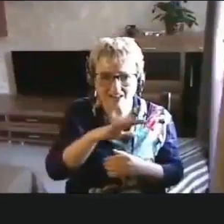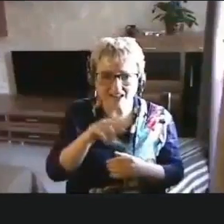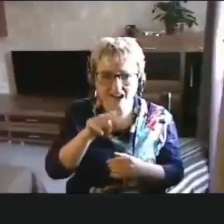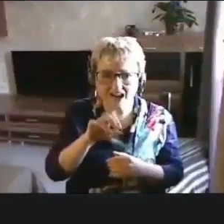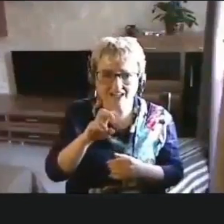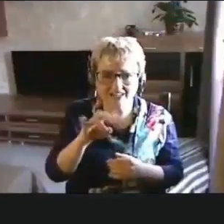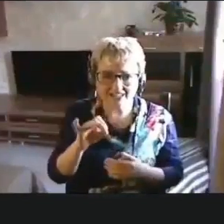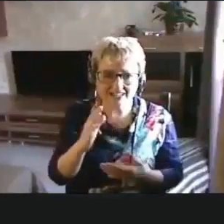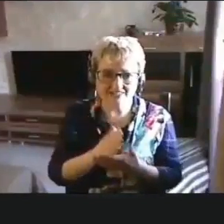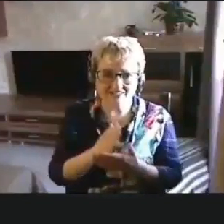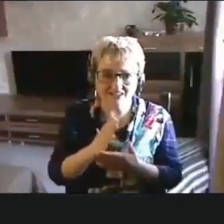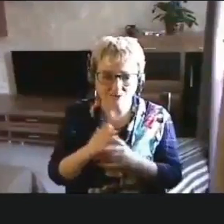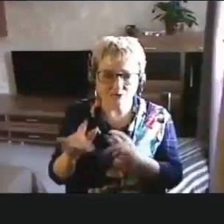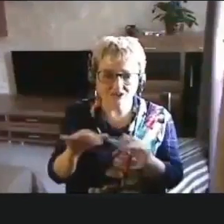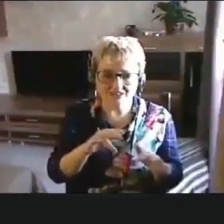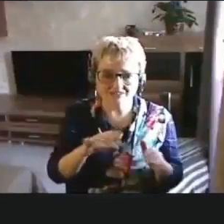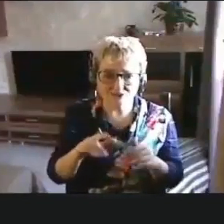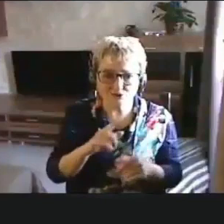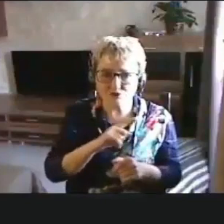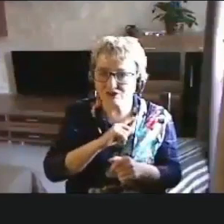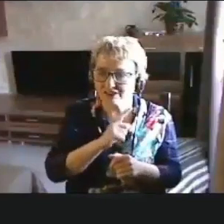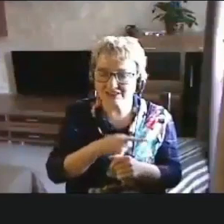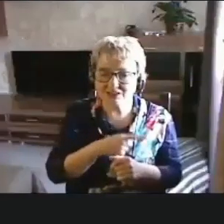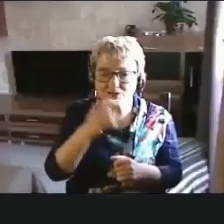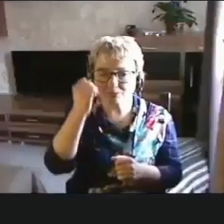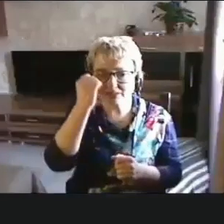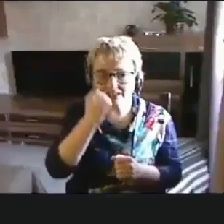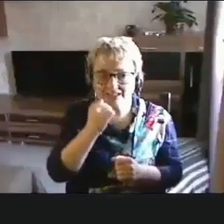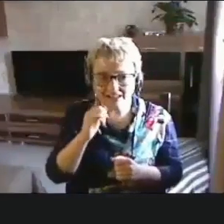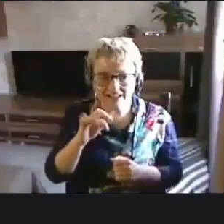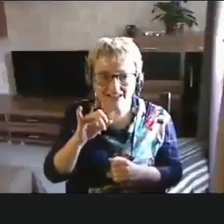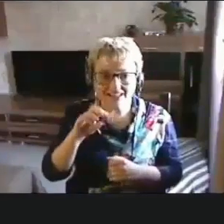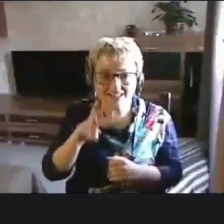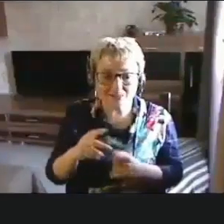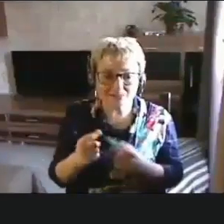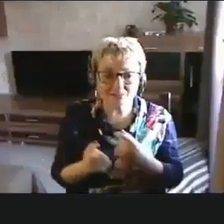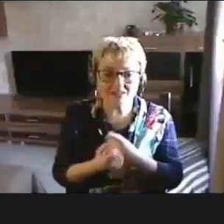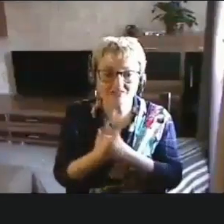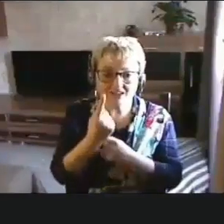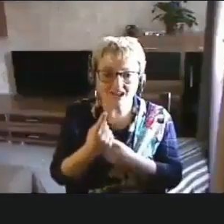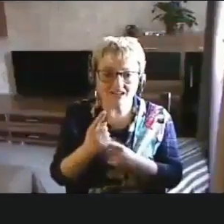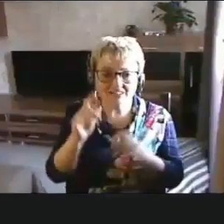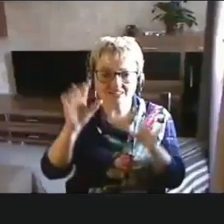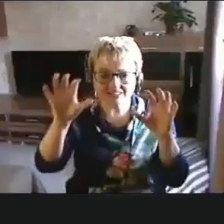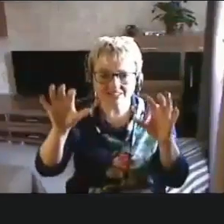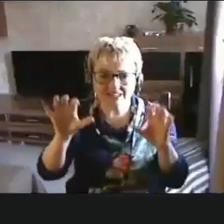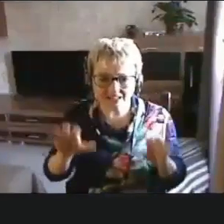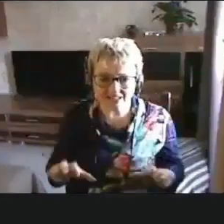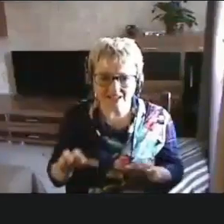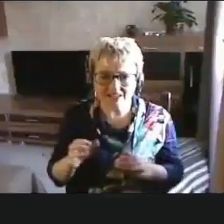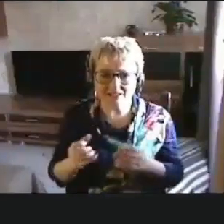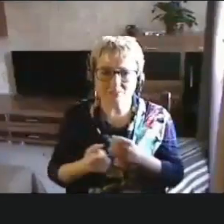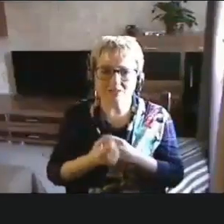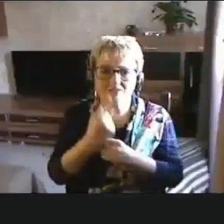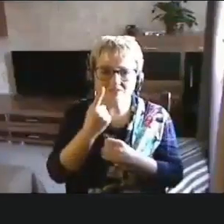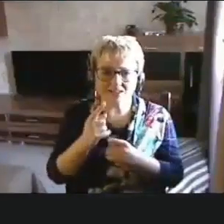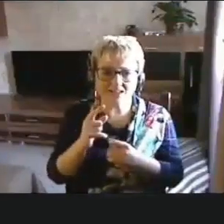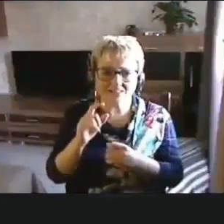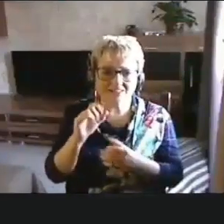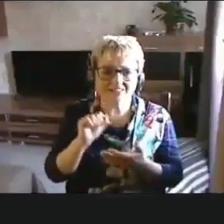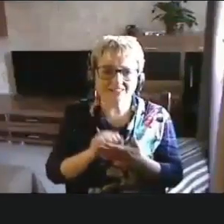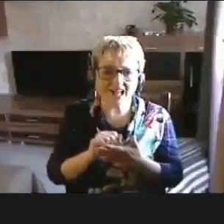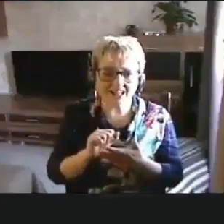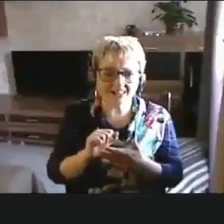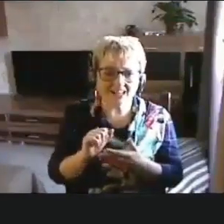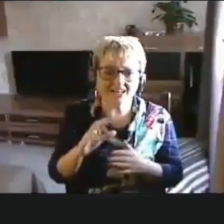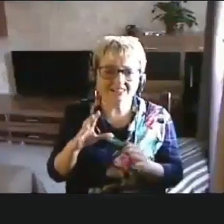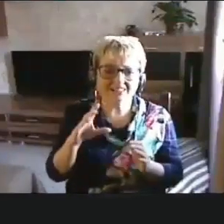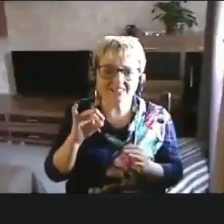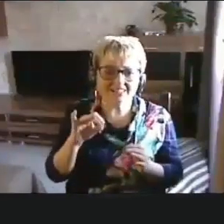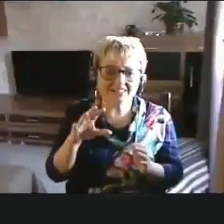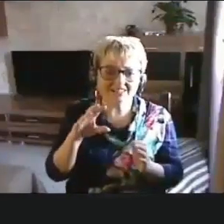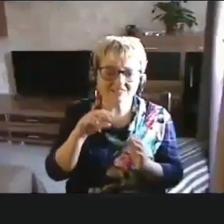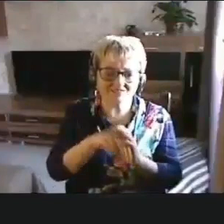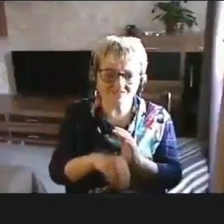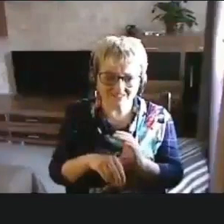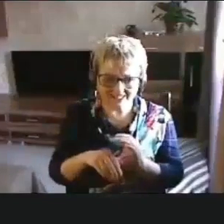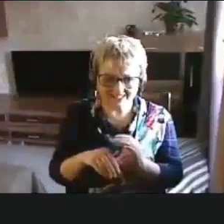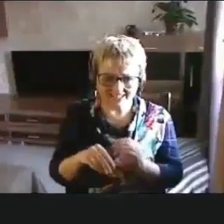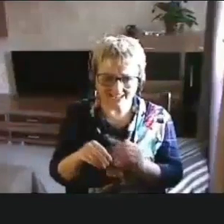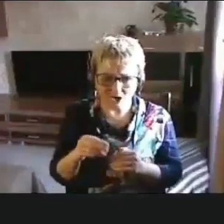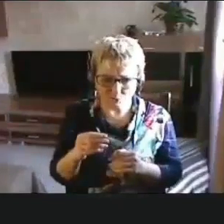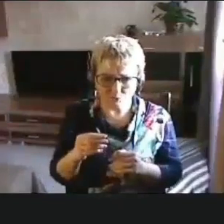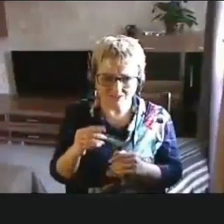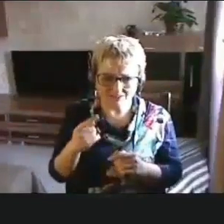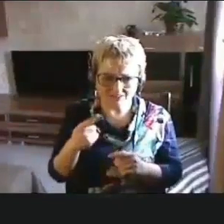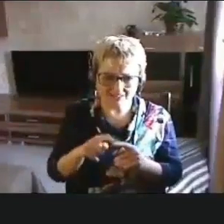являются движущей силой, и именно благодаря им появляется законодательство, появляются стандарты и внедряются эти стандарты.